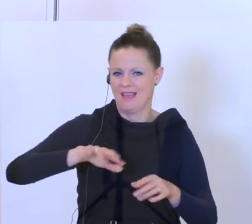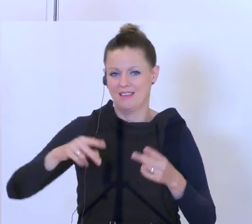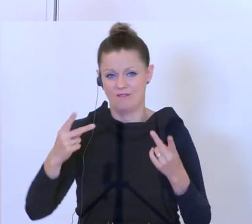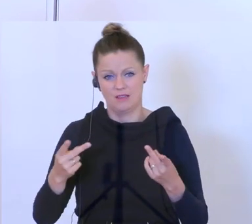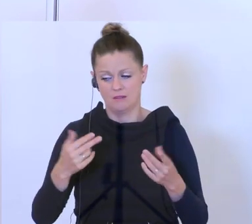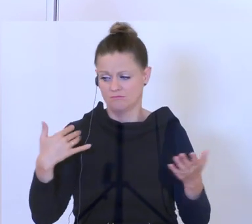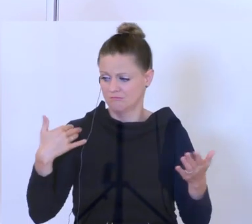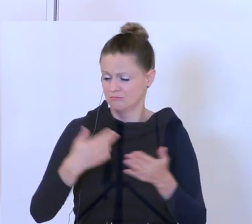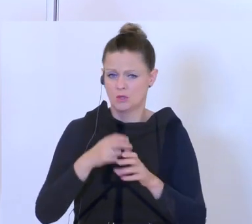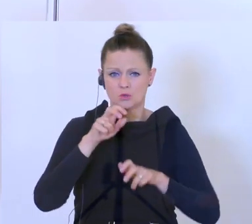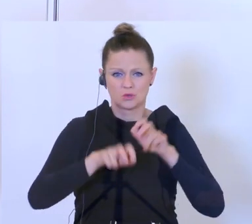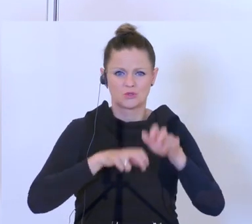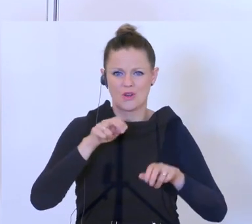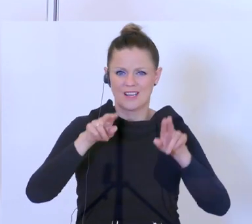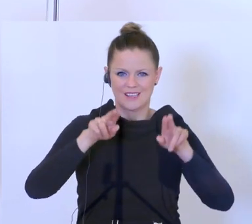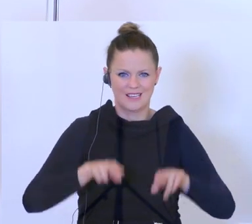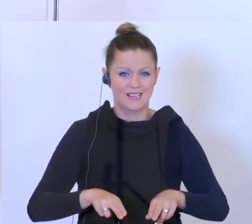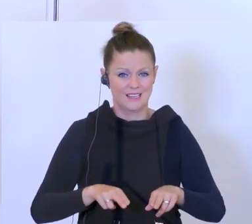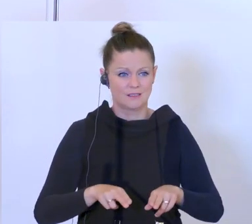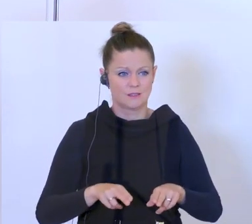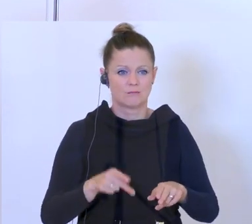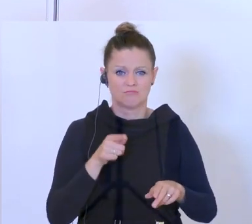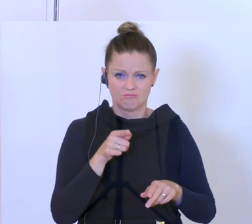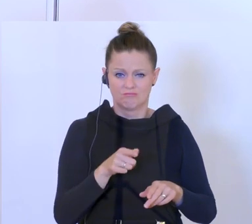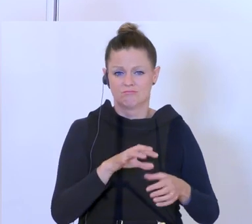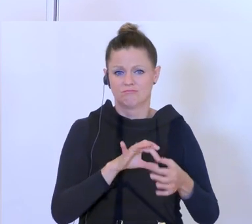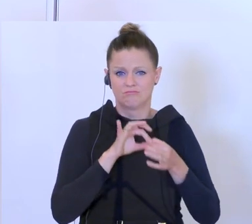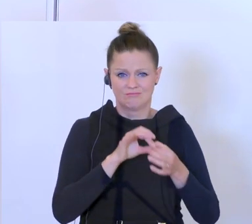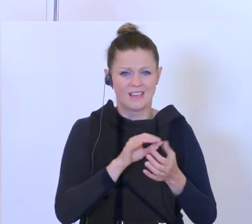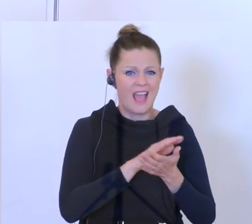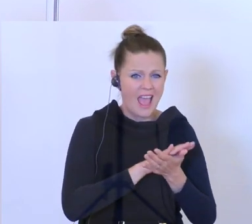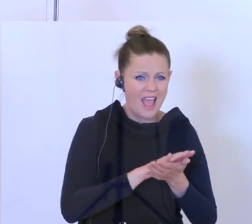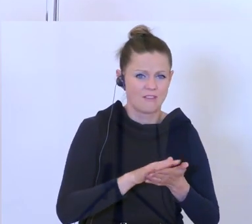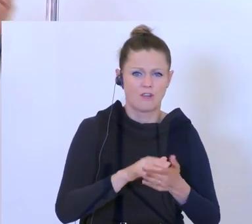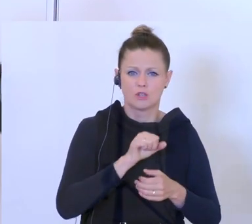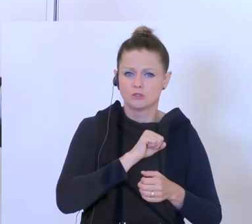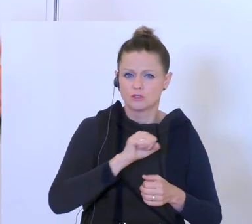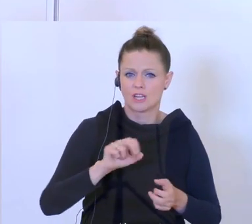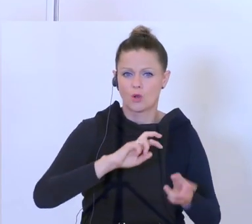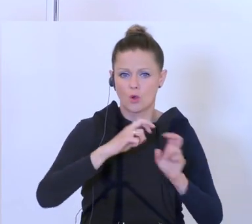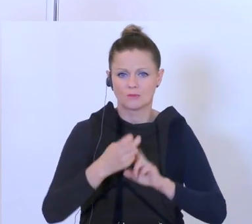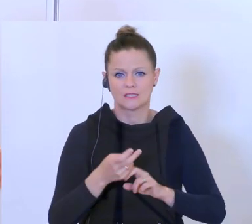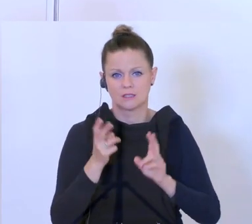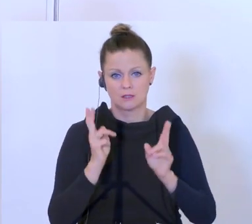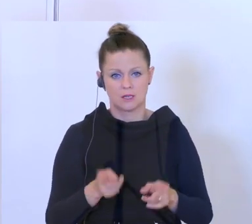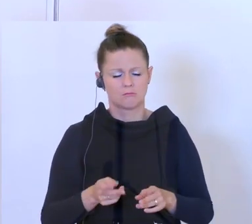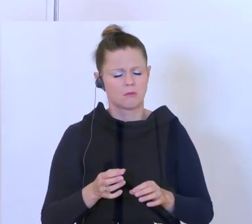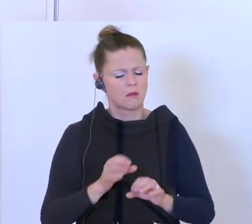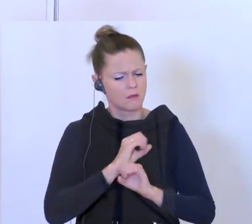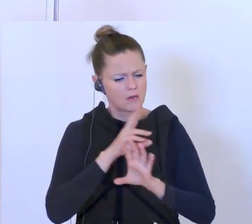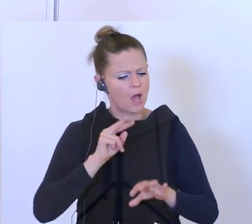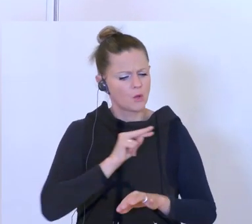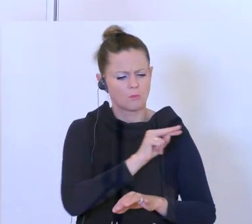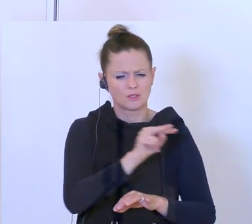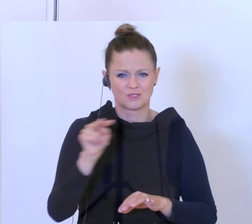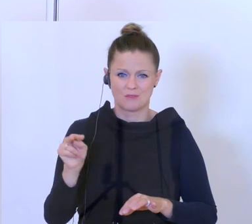Jahrhunderten. Wenn du es ganz einfach machst, damit es schnell geht und völlig überschaubar ist, dann ist es